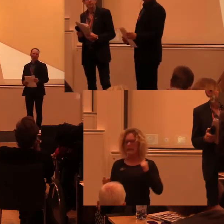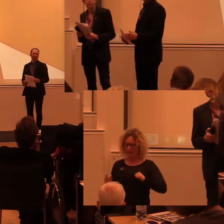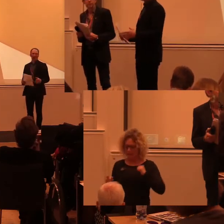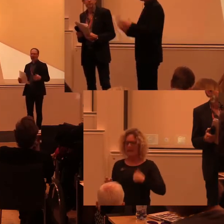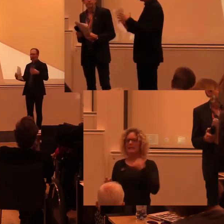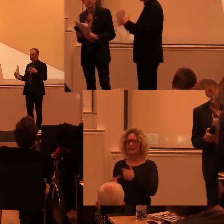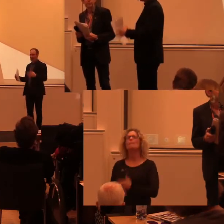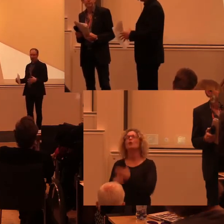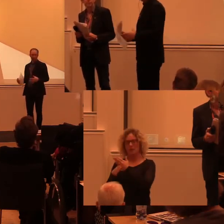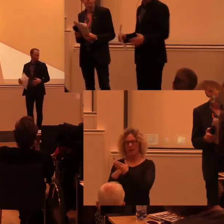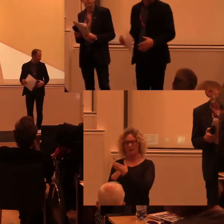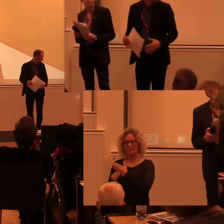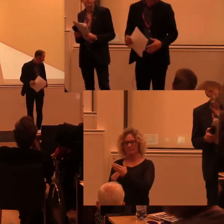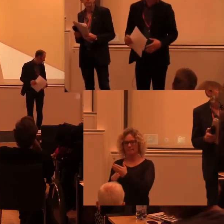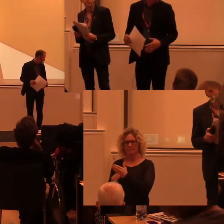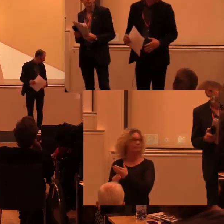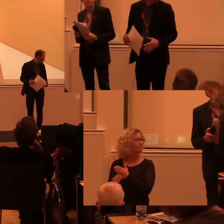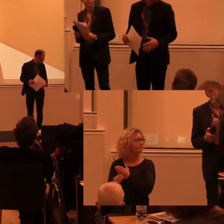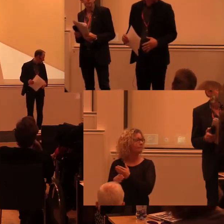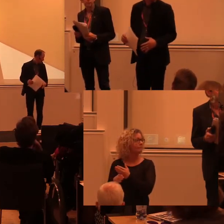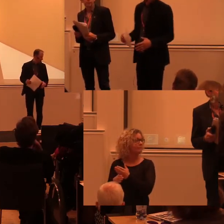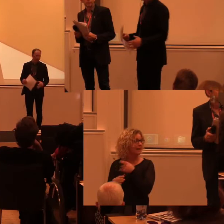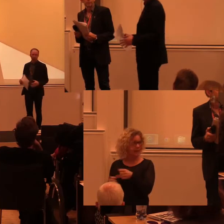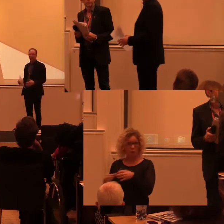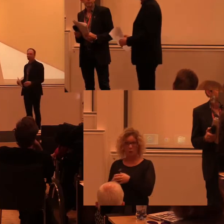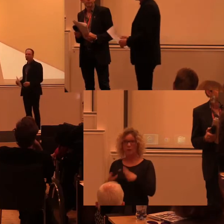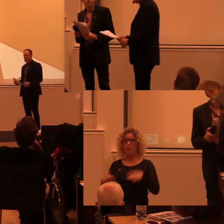i byggnader är kvar. Här, så var det va?